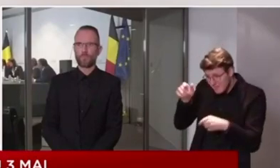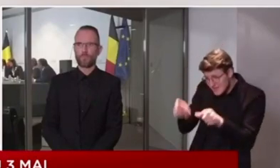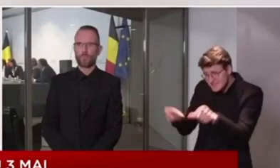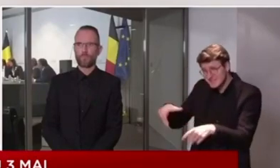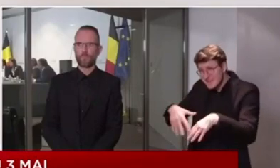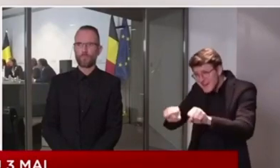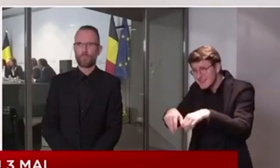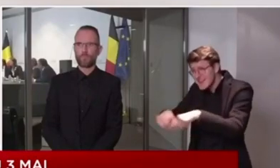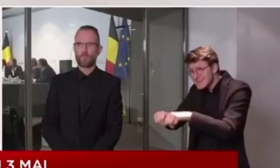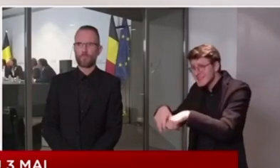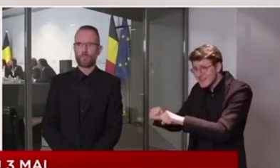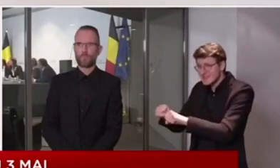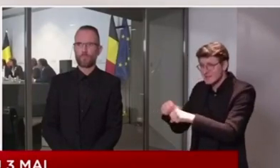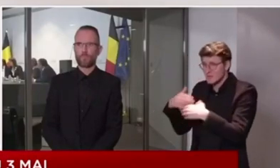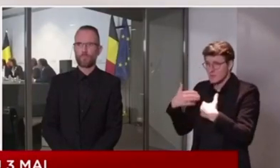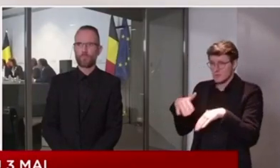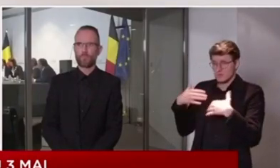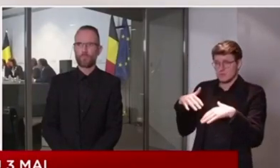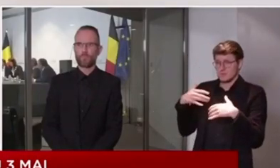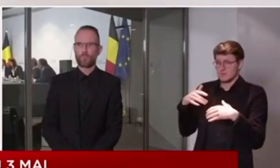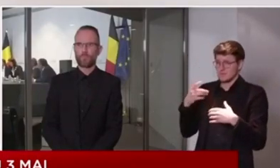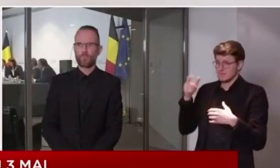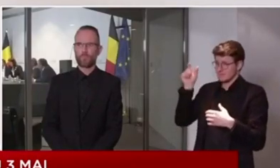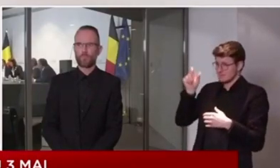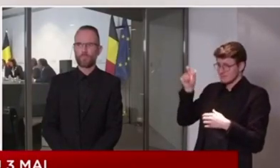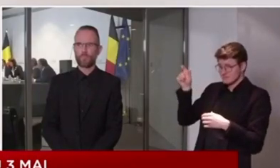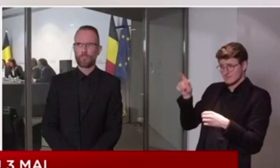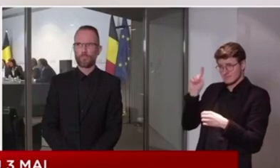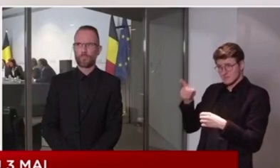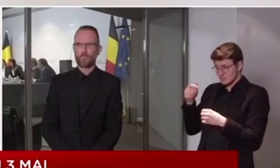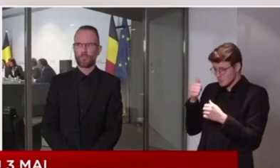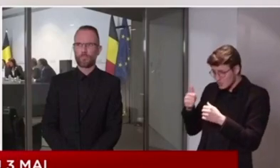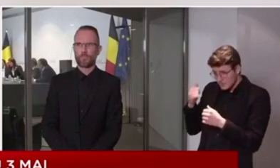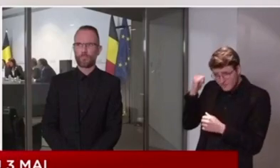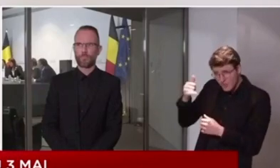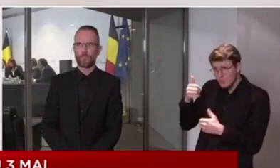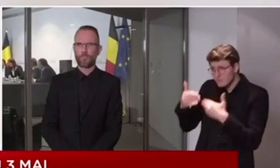doivent jour après jour faire leur travail et ce, dans les meilleures circonstances possibles.